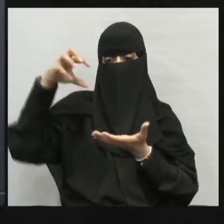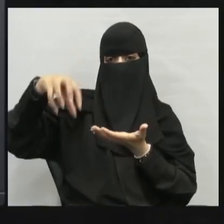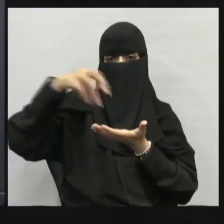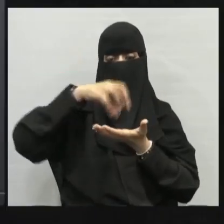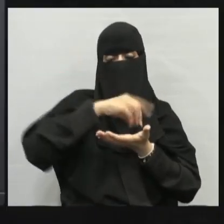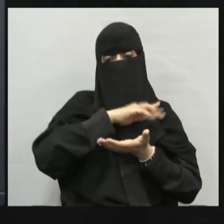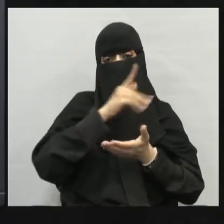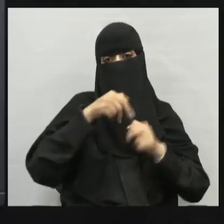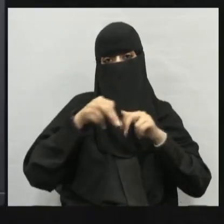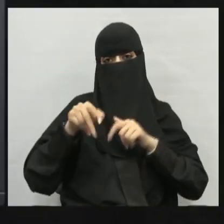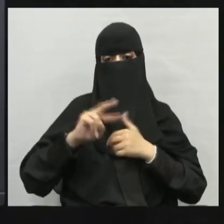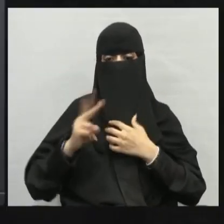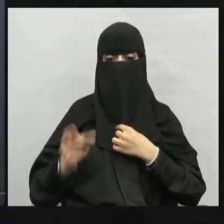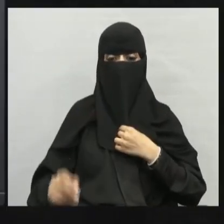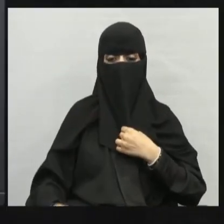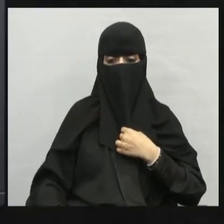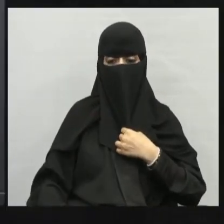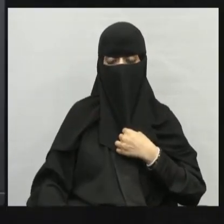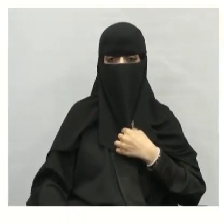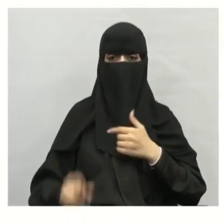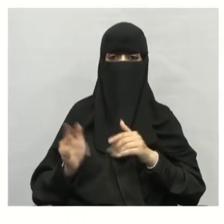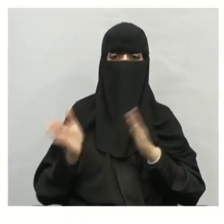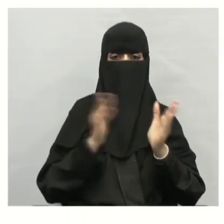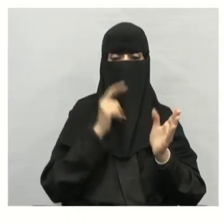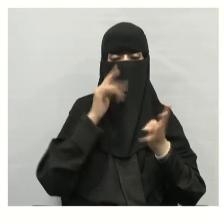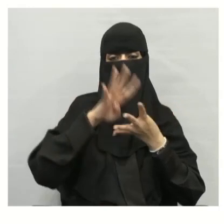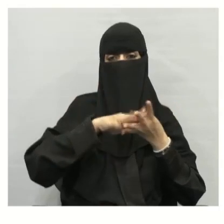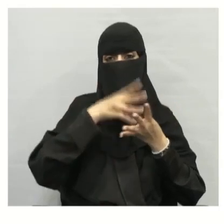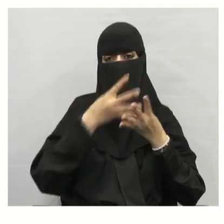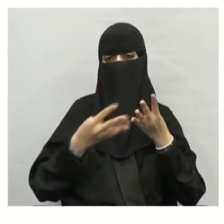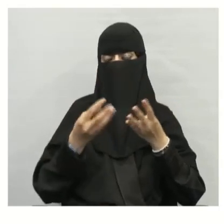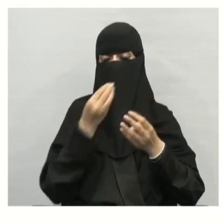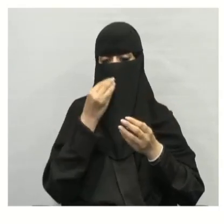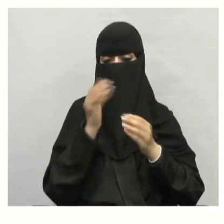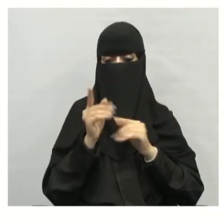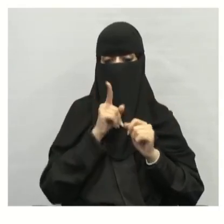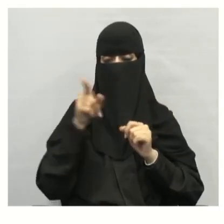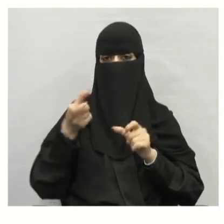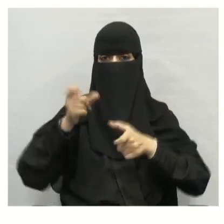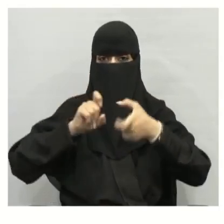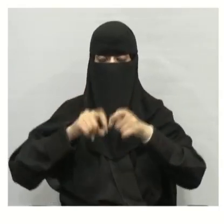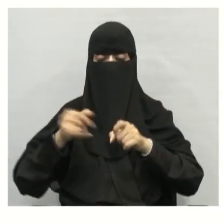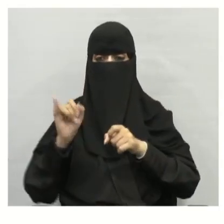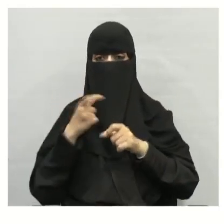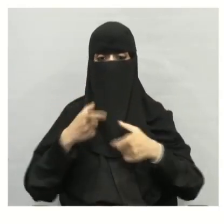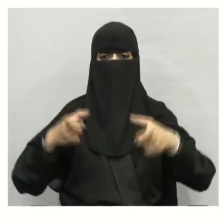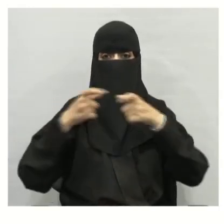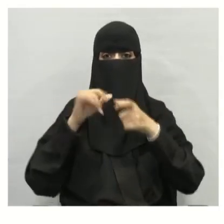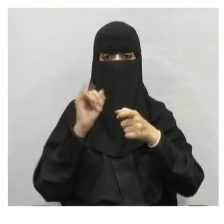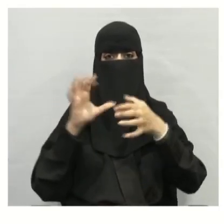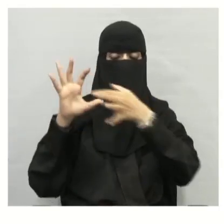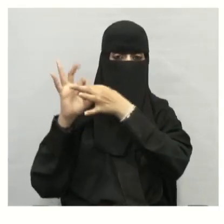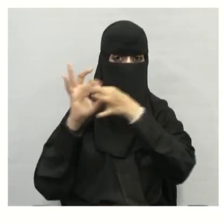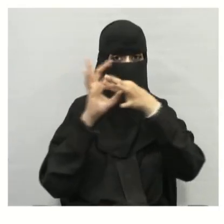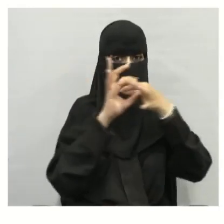الحيوانات المختلفة الشبكة الغذائية هي تتكون من مجموعة من السلاسل